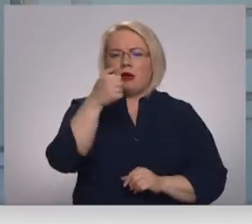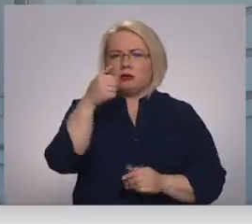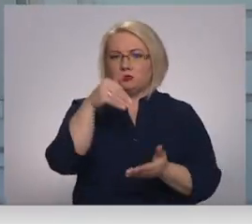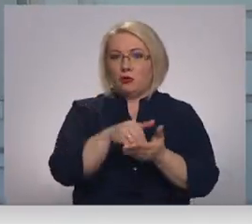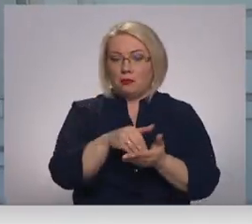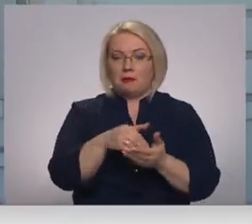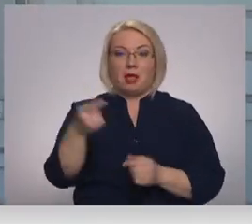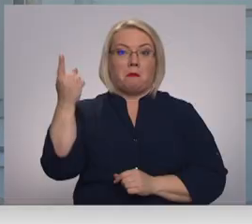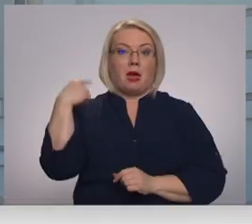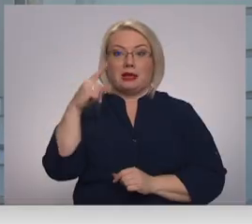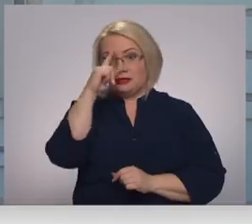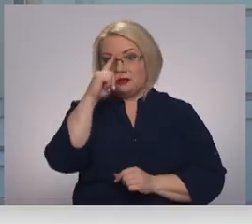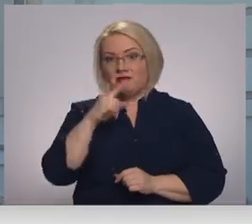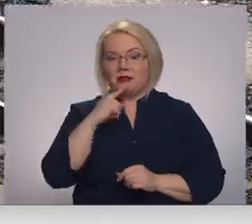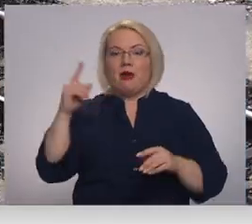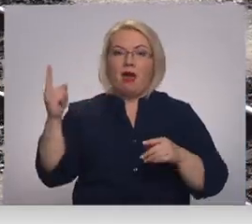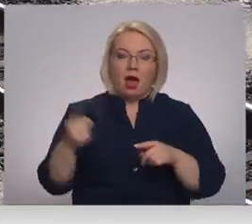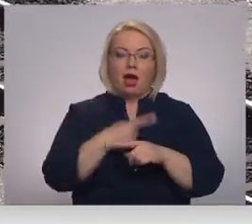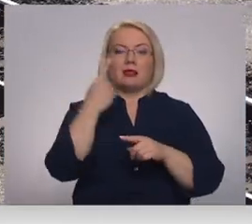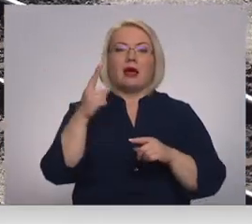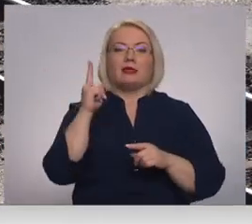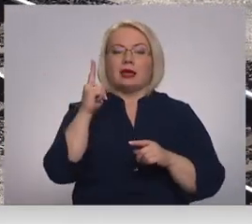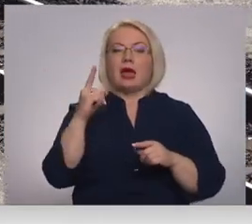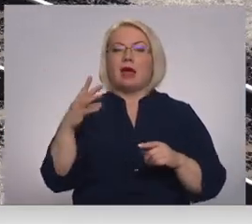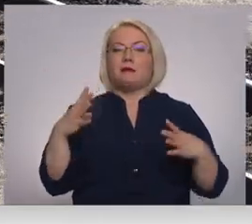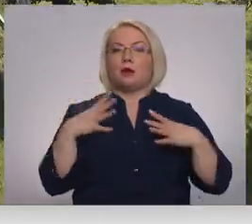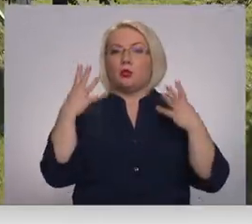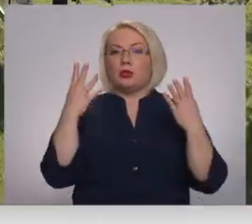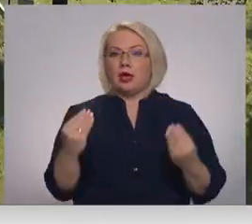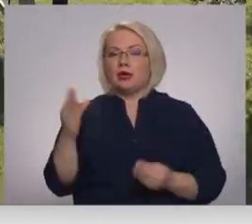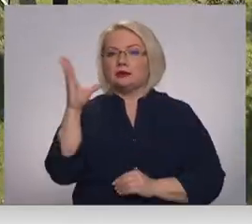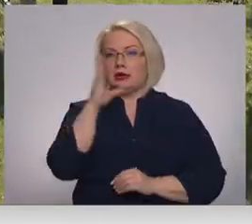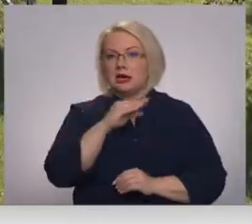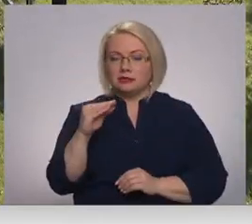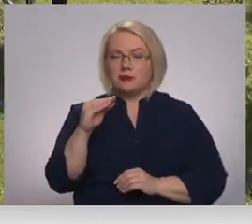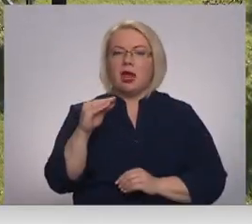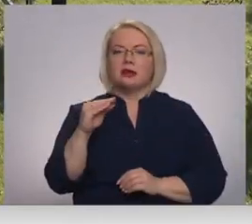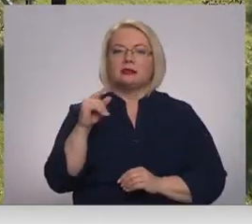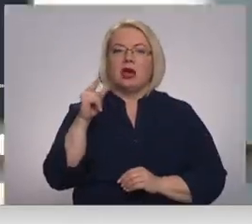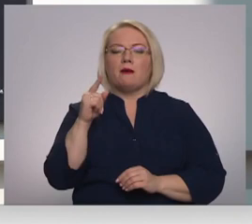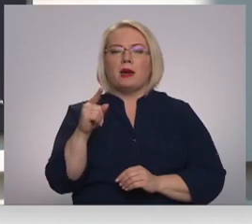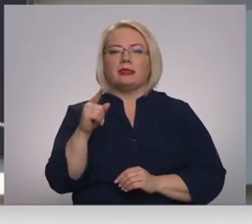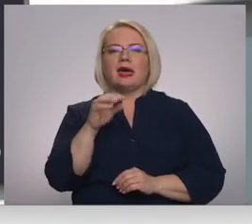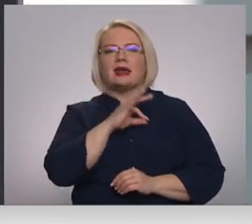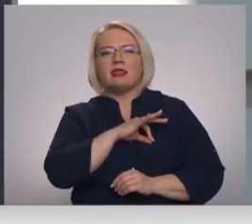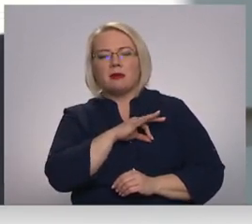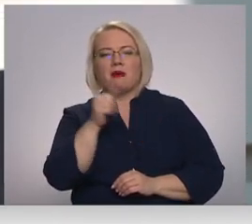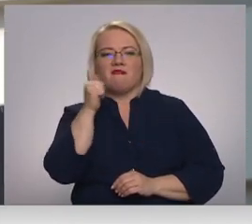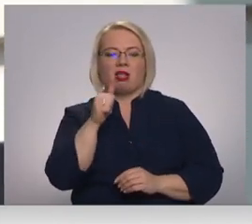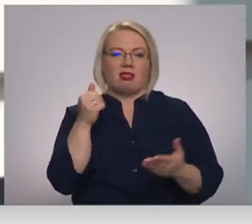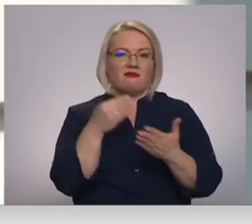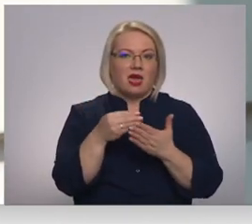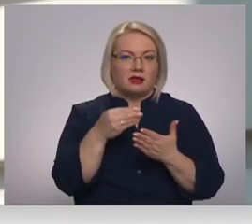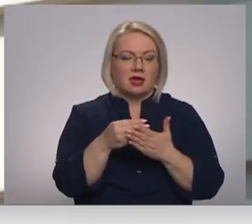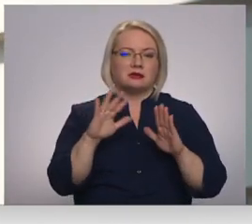kopas pagājušās svētdienas, tas atkal, gan tikai brīvdienās, ir iespējams. Rentabilitāte vēl tikšot vērtēta, bet vietēja